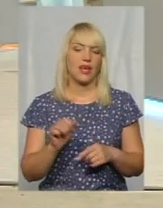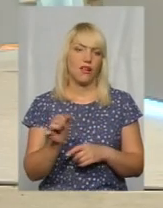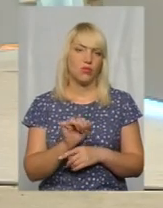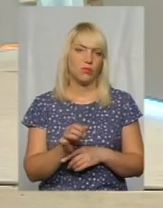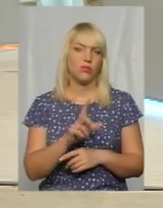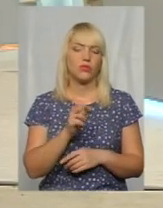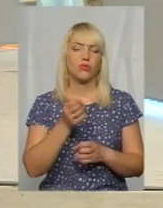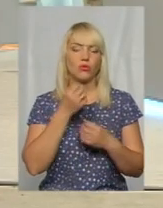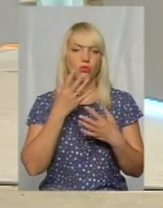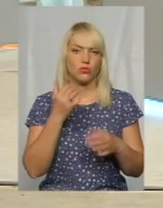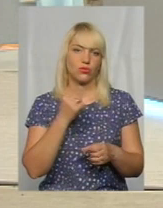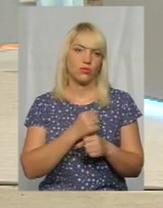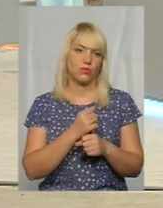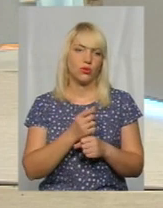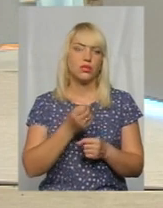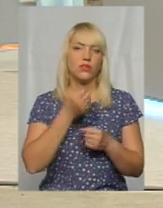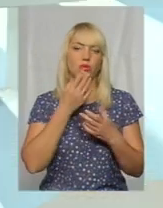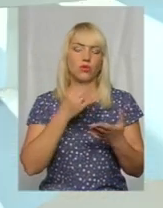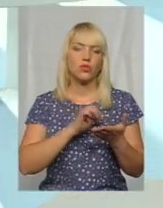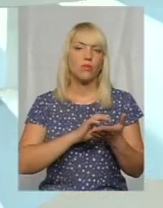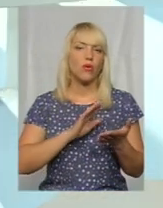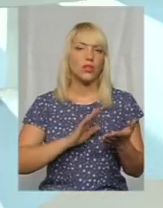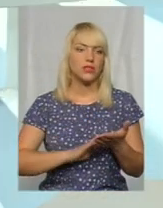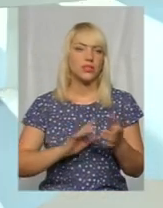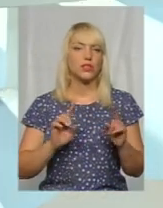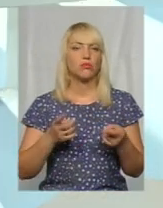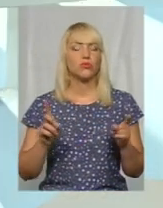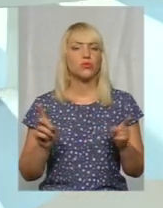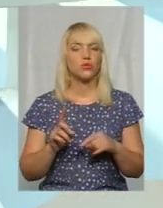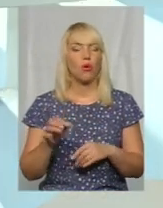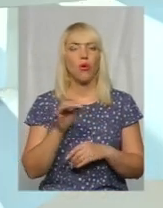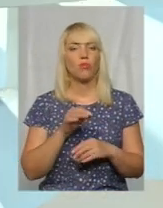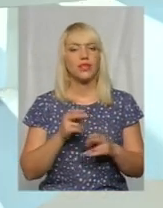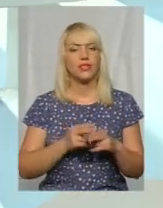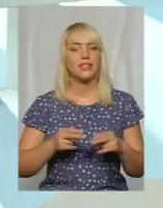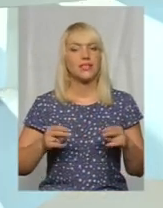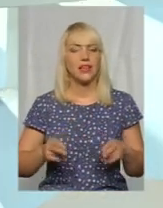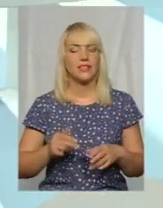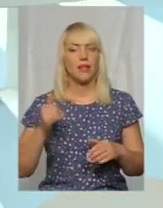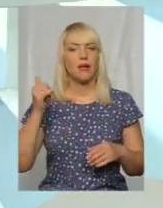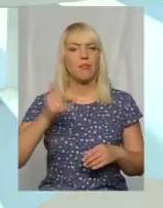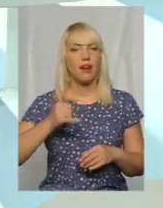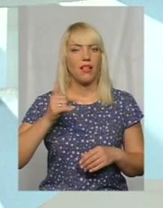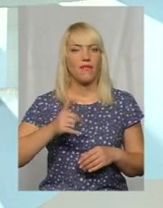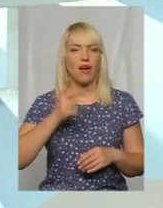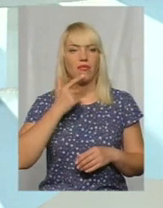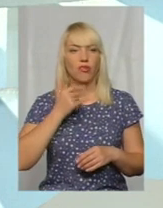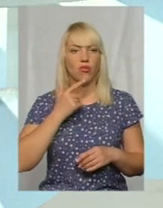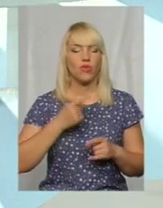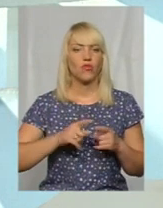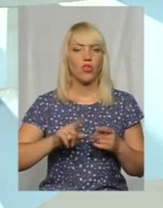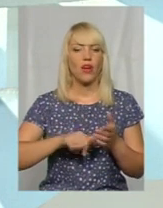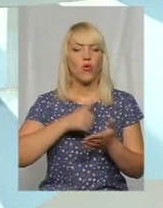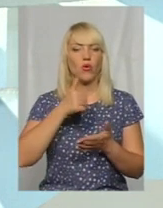хорошу роботу, за хороші показники. Тому що обласна станція переливання крові, вона очолює